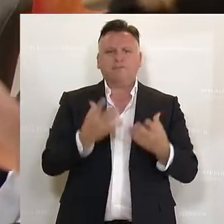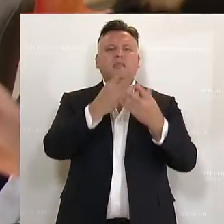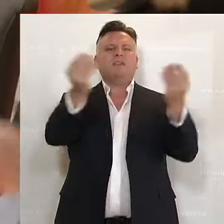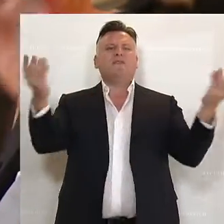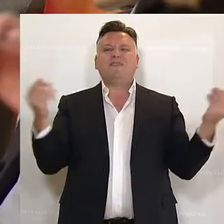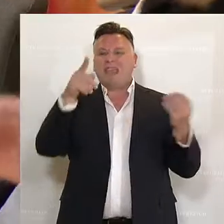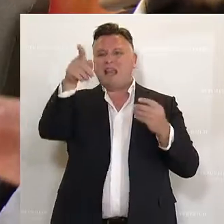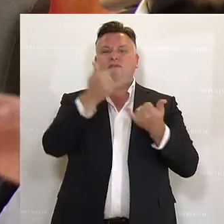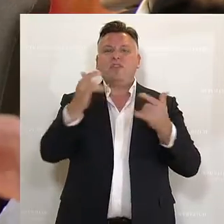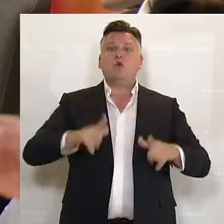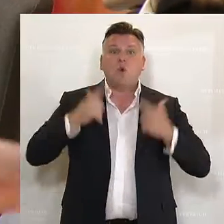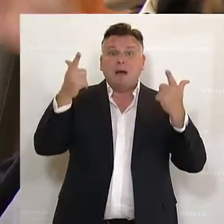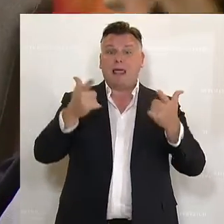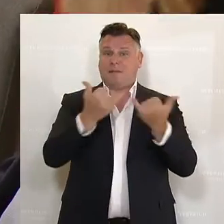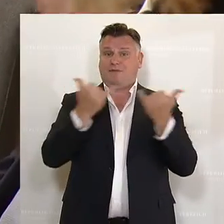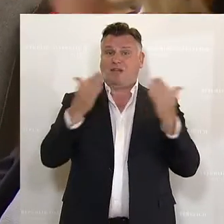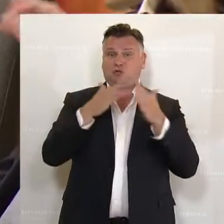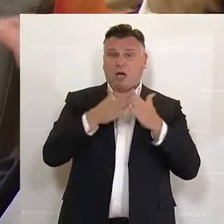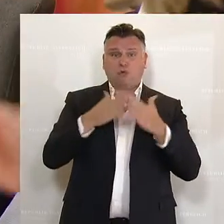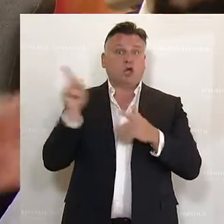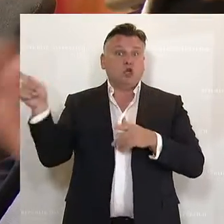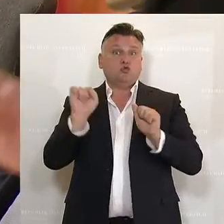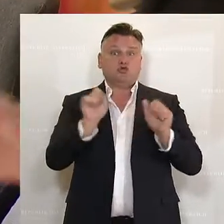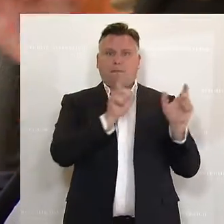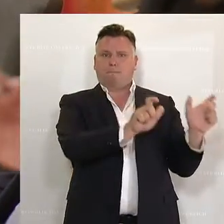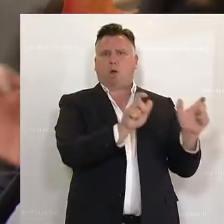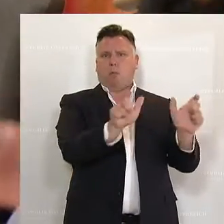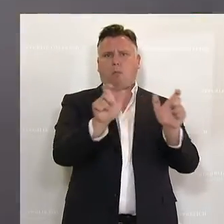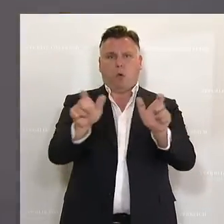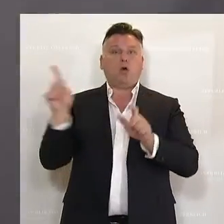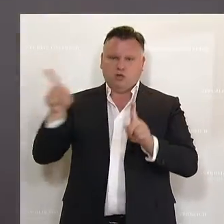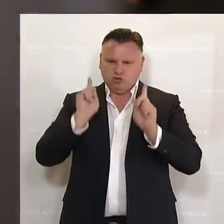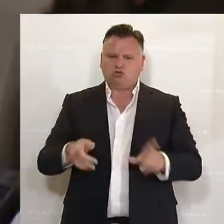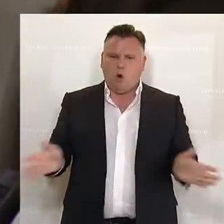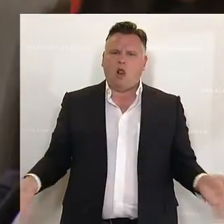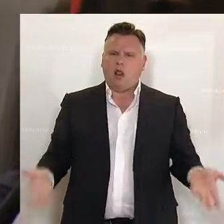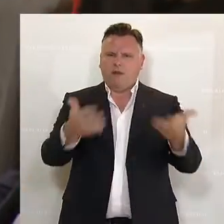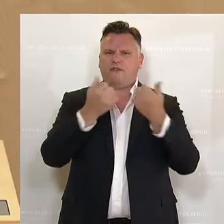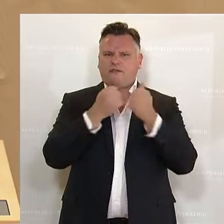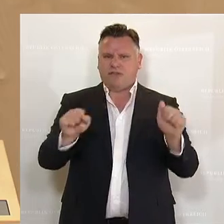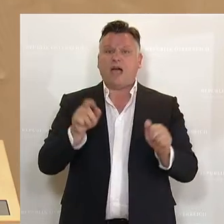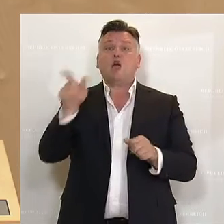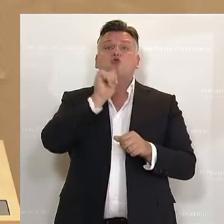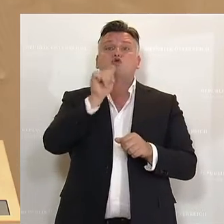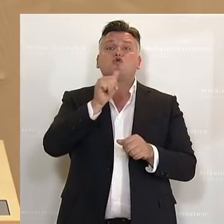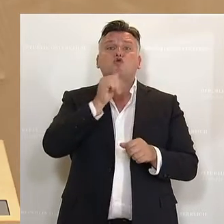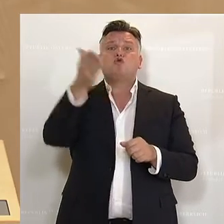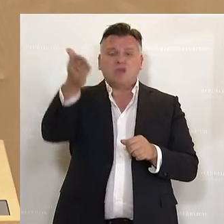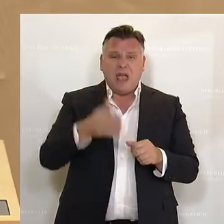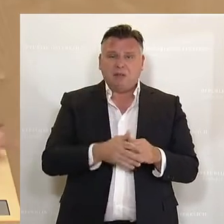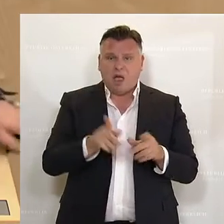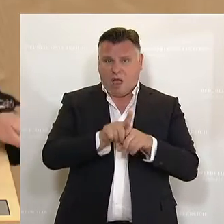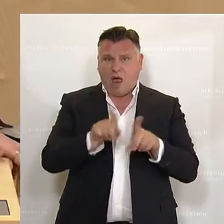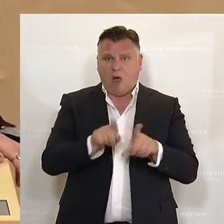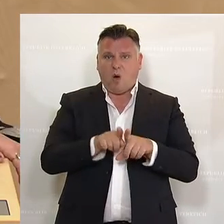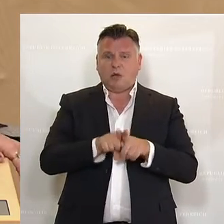nicht mehr wissen, wie sie überleben können, blockieren Sie. Machen Sie den Weg frei. Und werte Kolleginnen und Kollegen der Grünen, Ihrem Slogan,